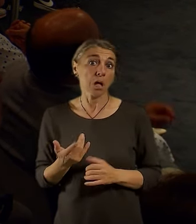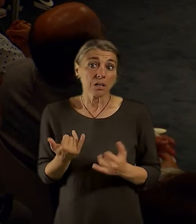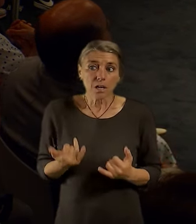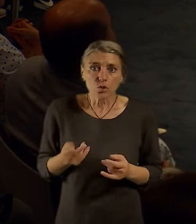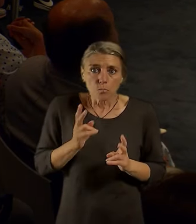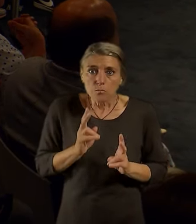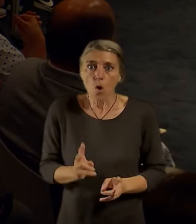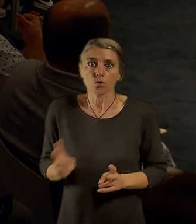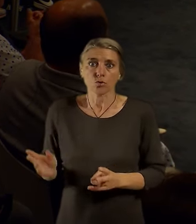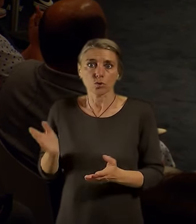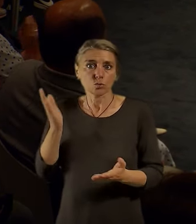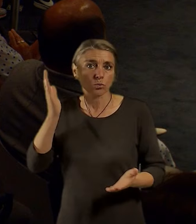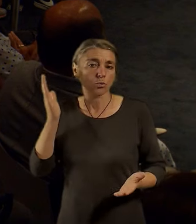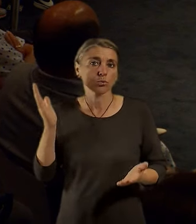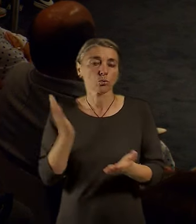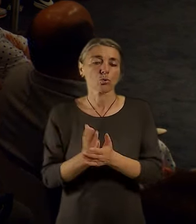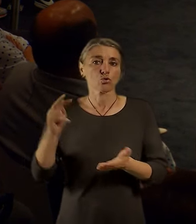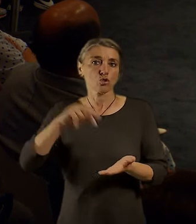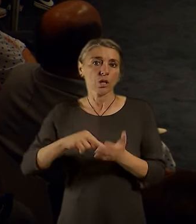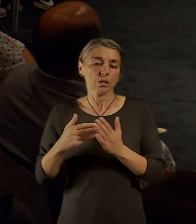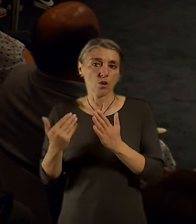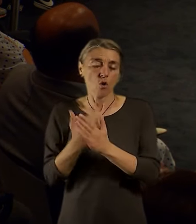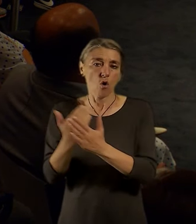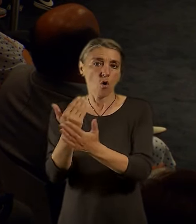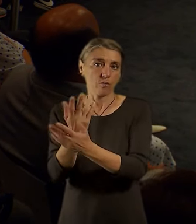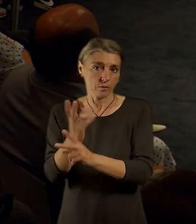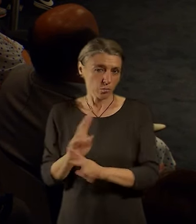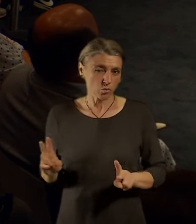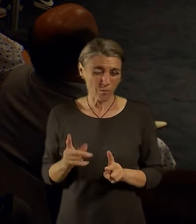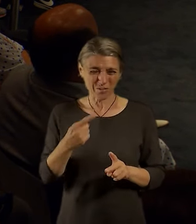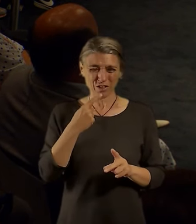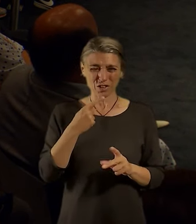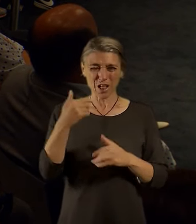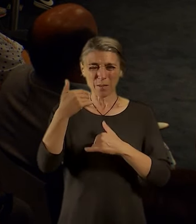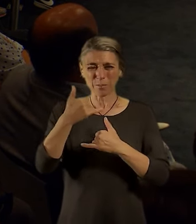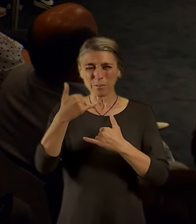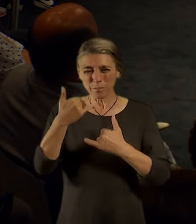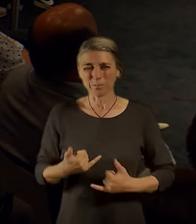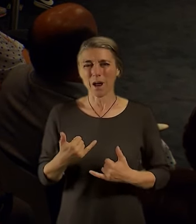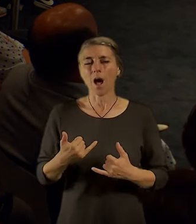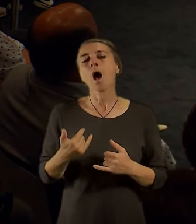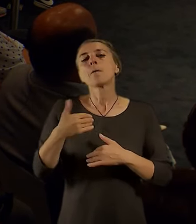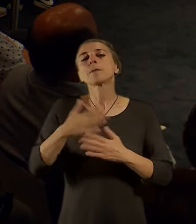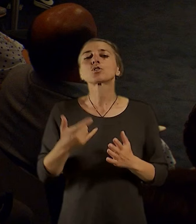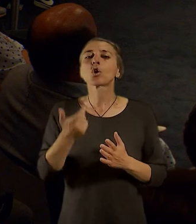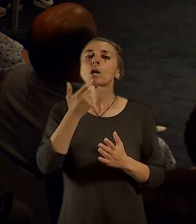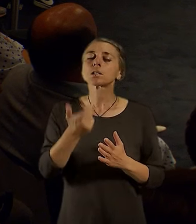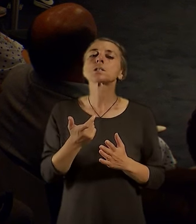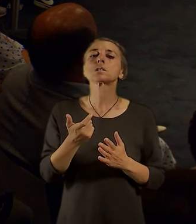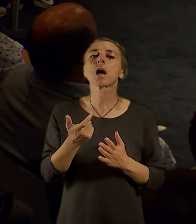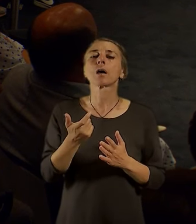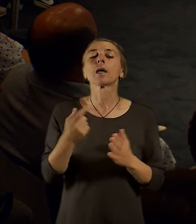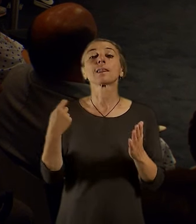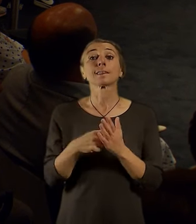aby možná, vy jste mluvili o 15-minutovém městě, aby to město bylo i tak trochu smart city. Jestli to vlastně není